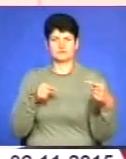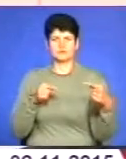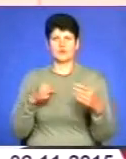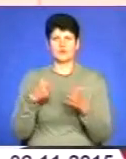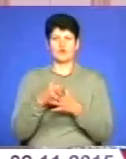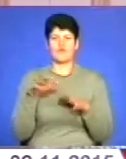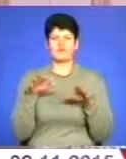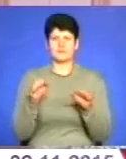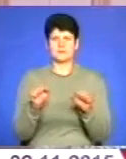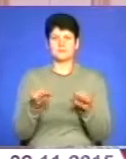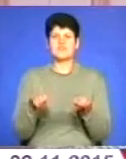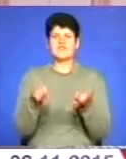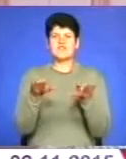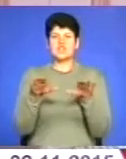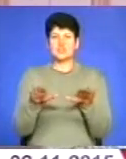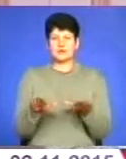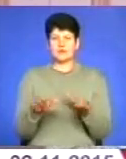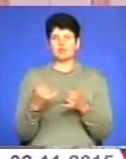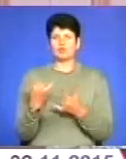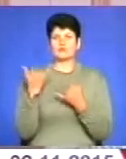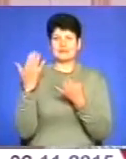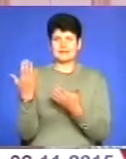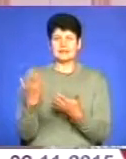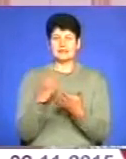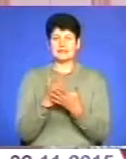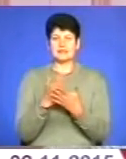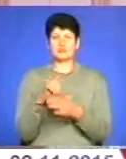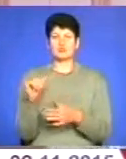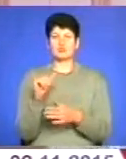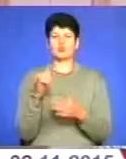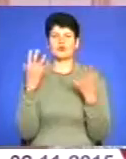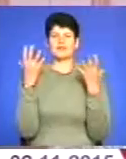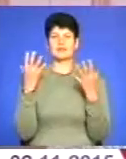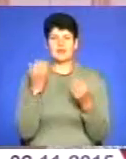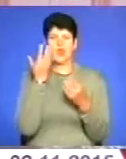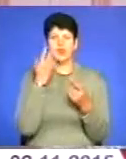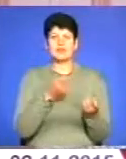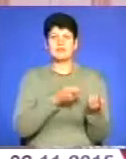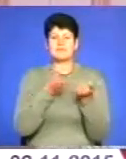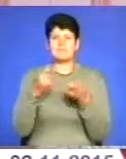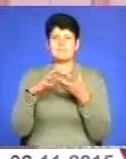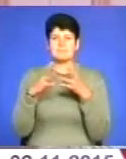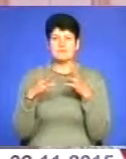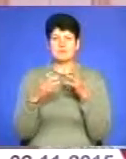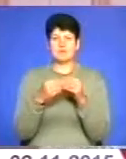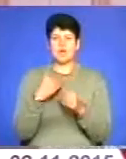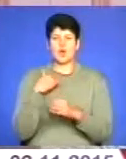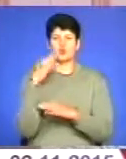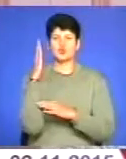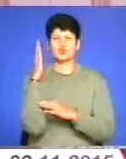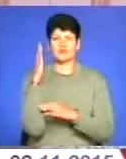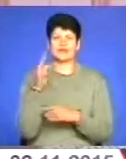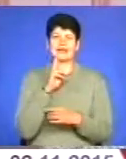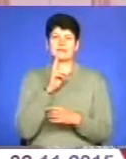до влади. Вирішальним для них став суботній день, коли привезли підсумки голосування з